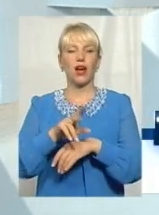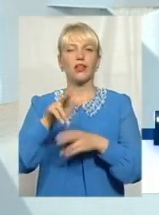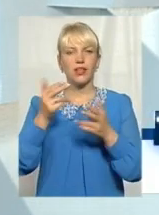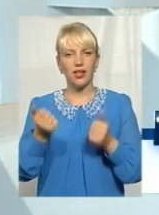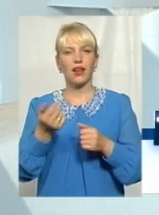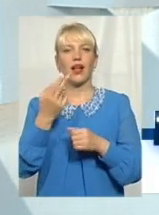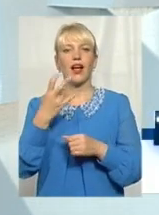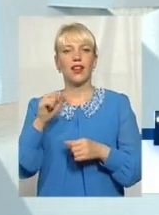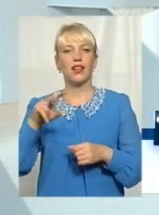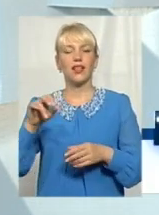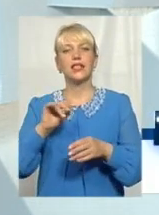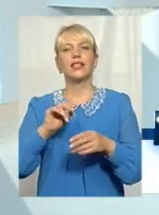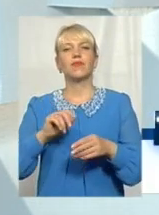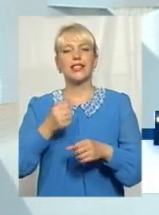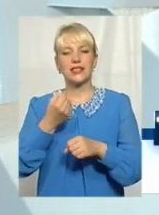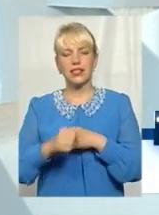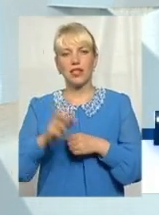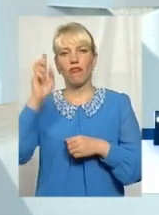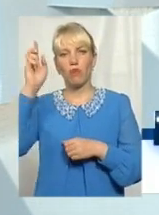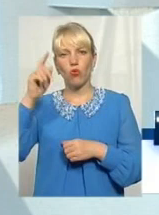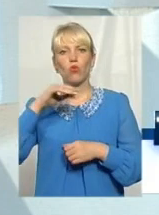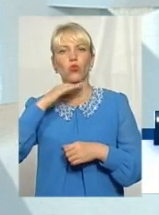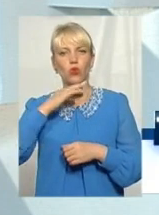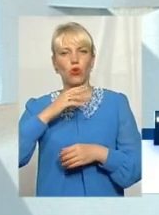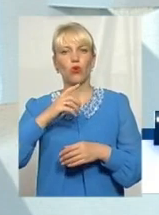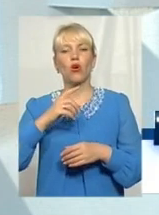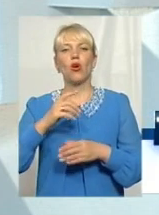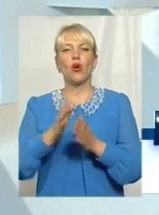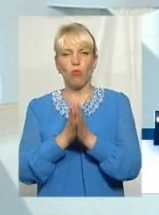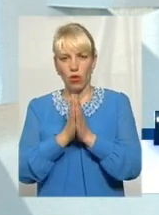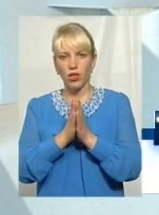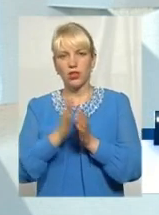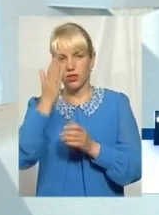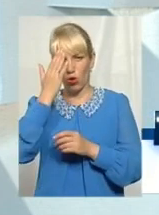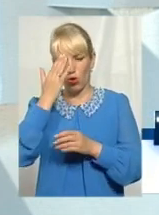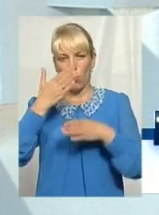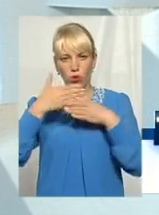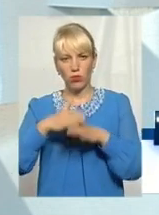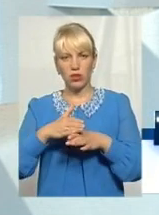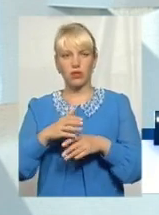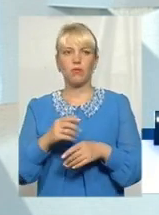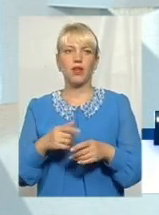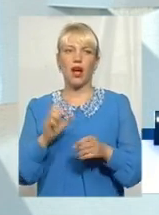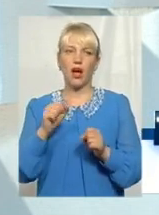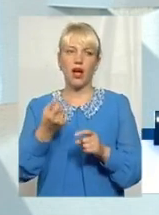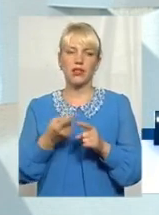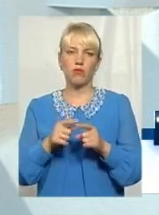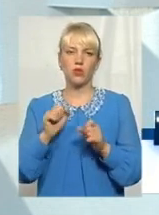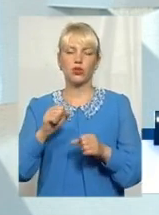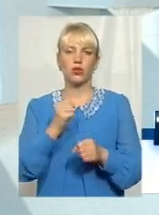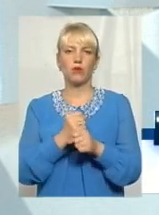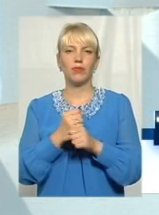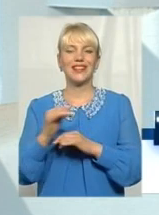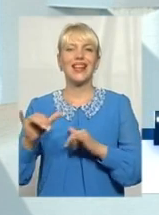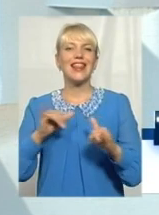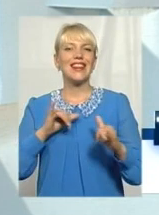як кажуть, можна застав дурного, Богомолець, він лоба розіб'є, коліна поб'є, а може він це зробити досить делікатно.